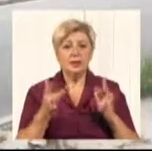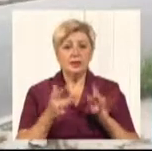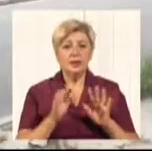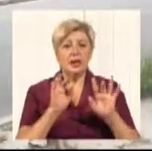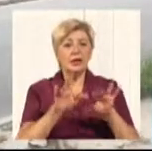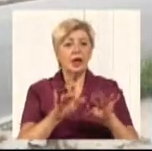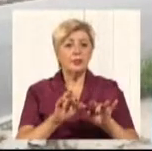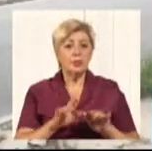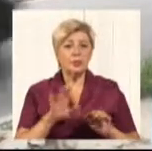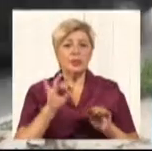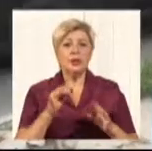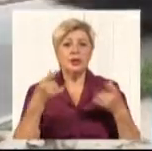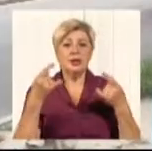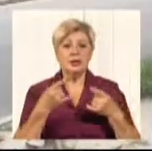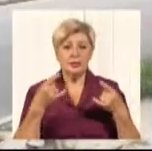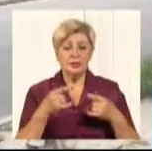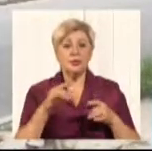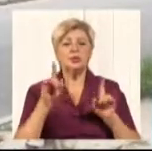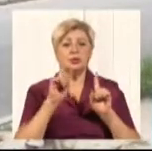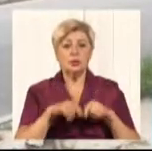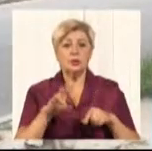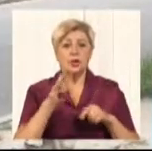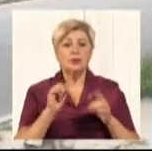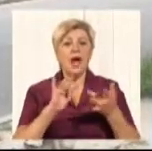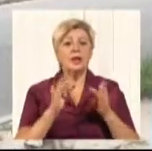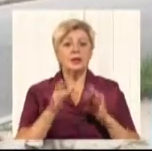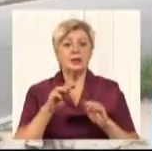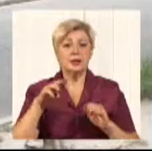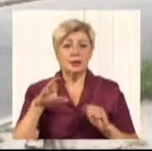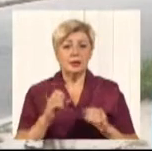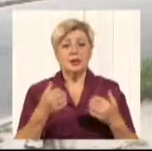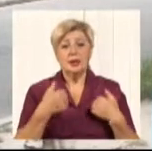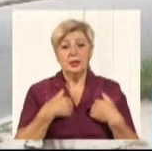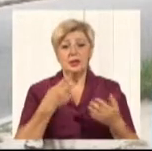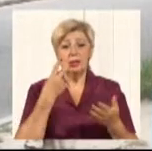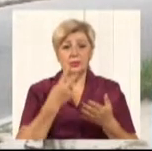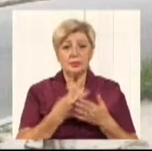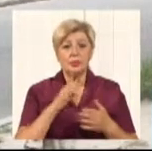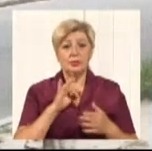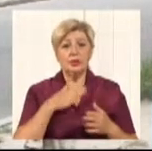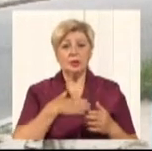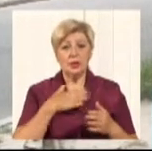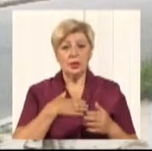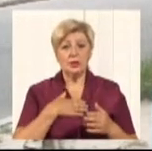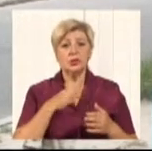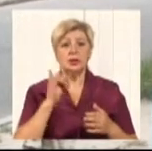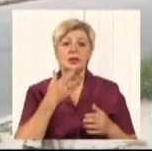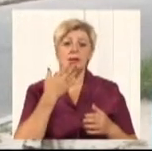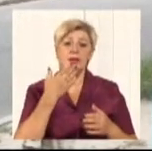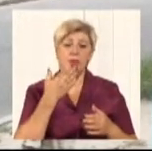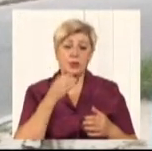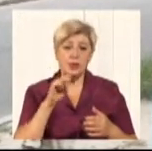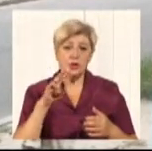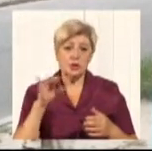'ютер і телевізор теж на інтернеті. Так що я дивлюю і наші канали, і зарубежні